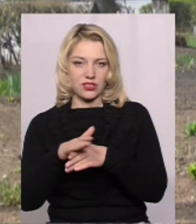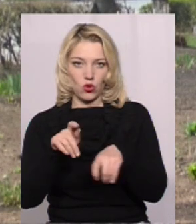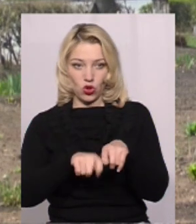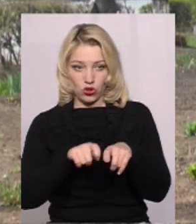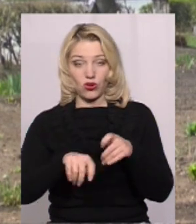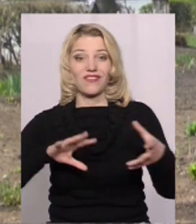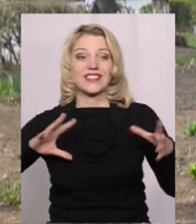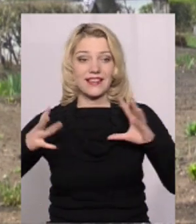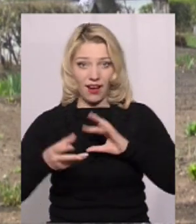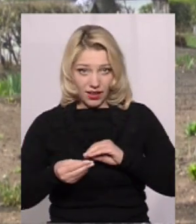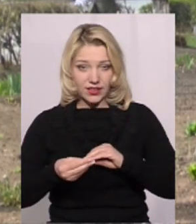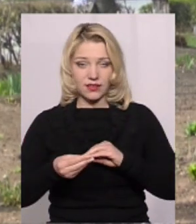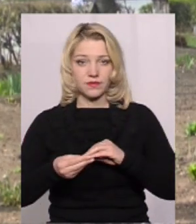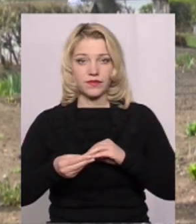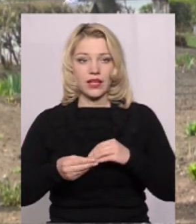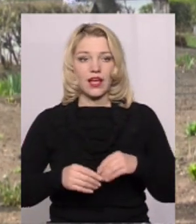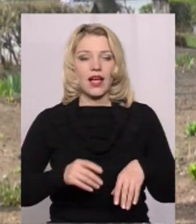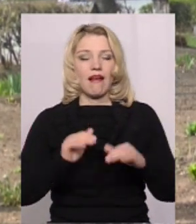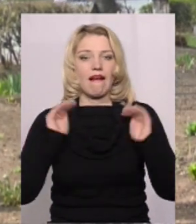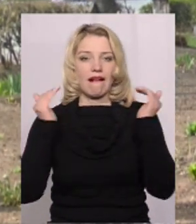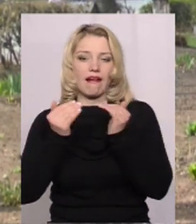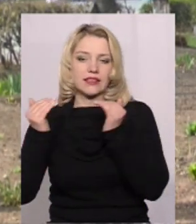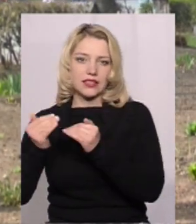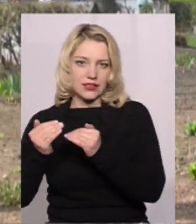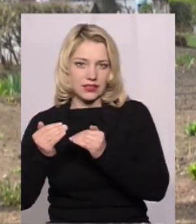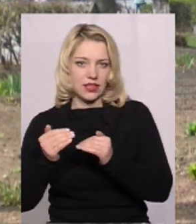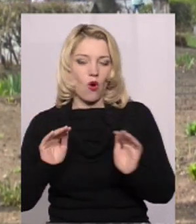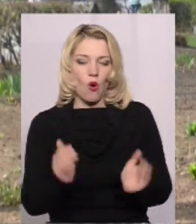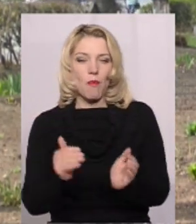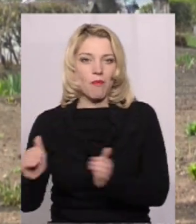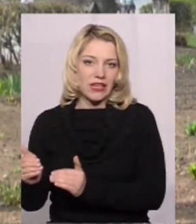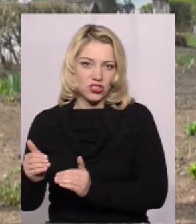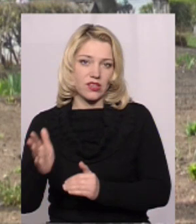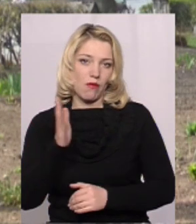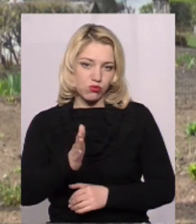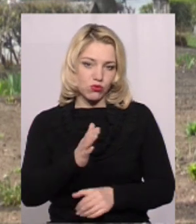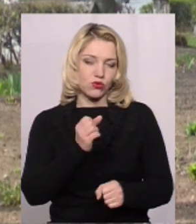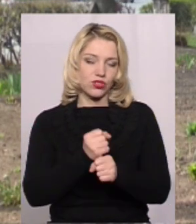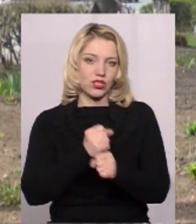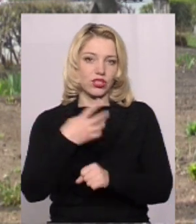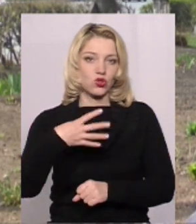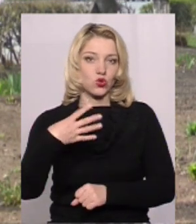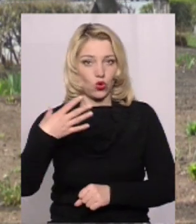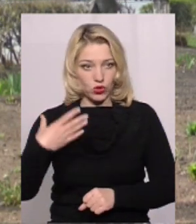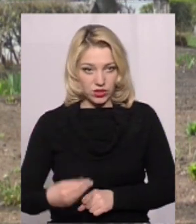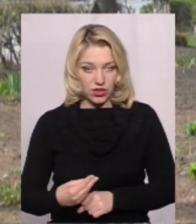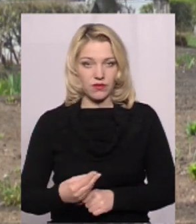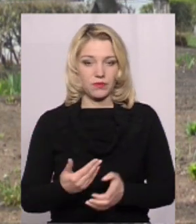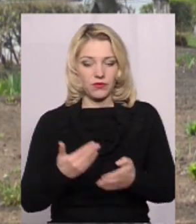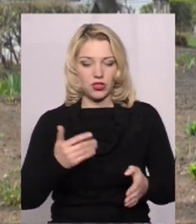взагалі карантинні обмеження будуть діяти 40 днів від